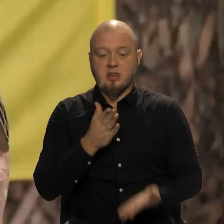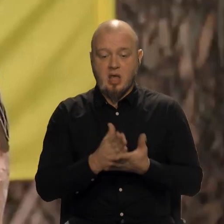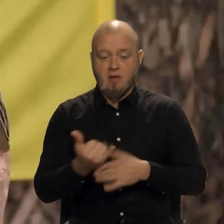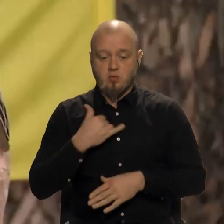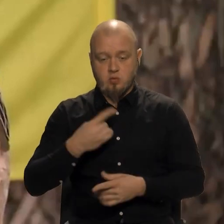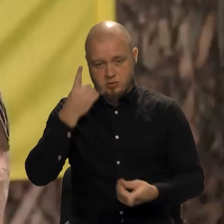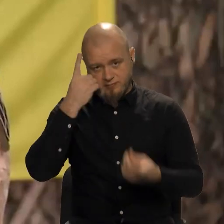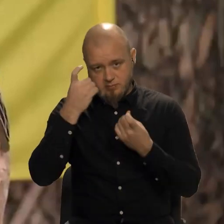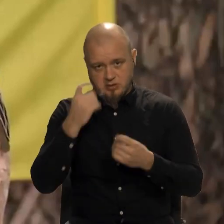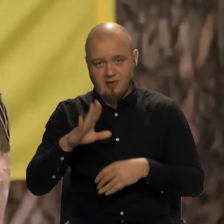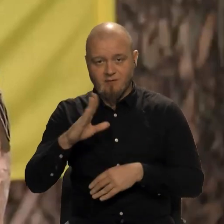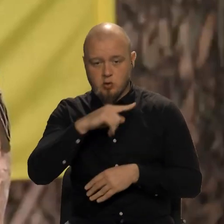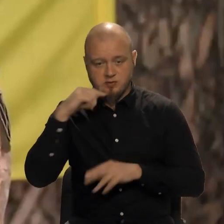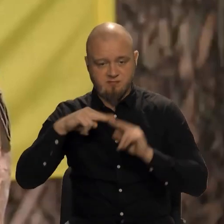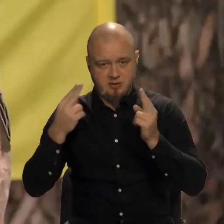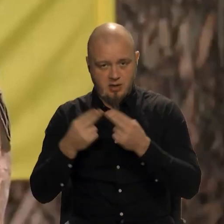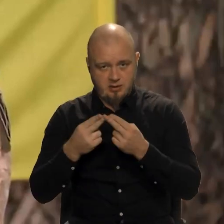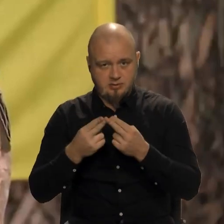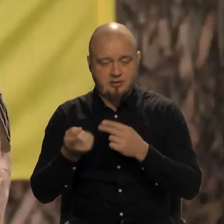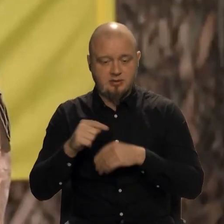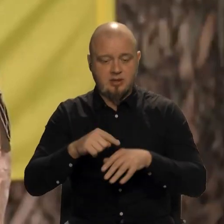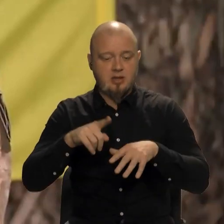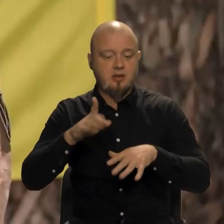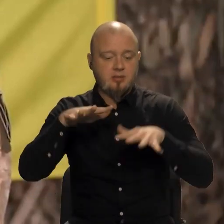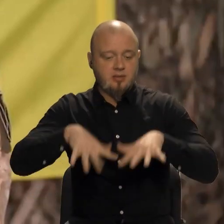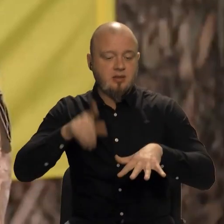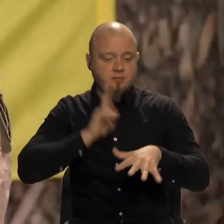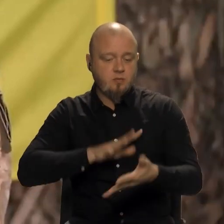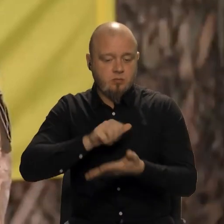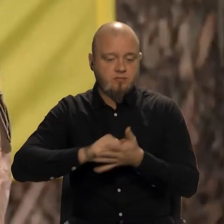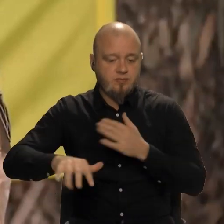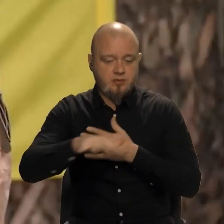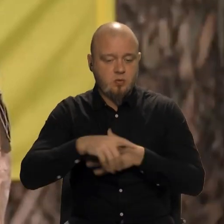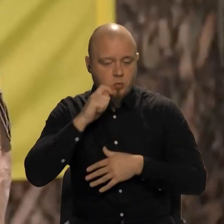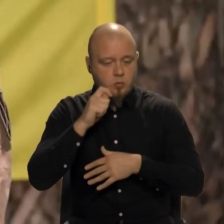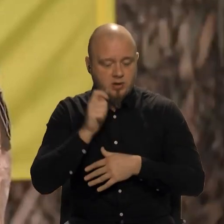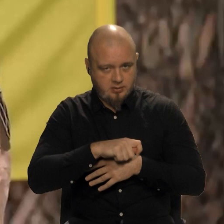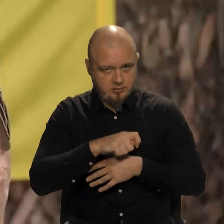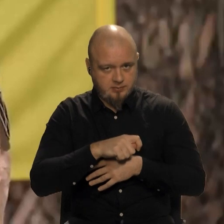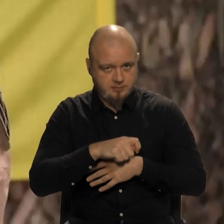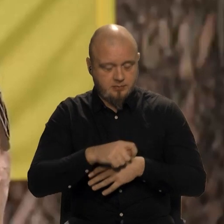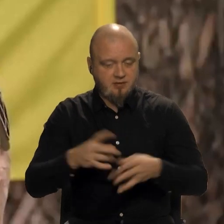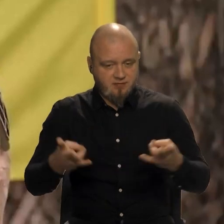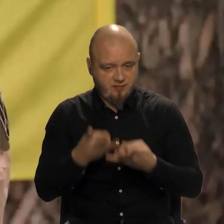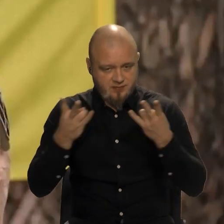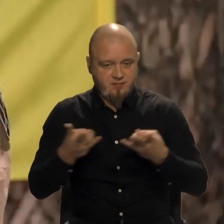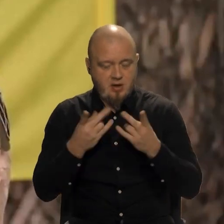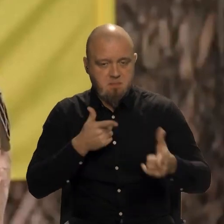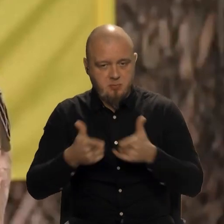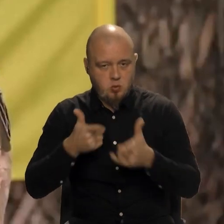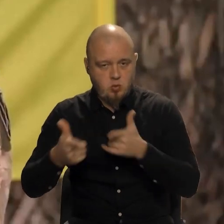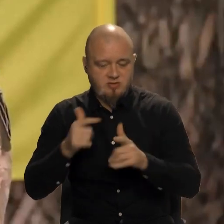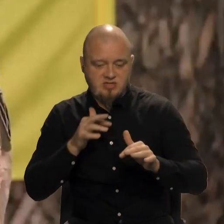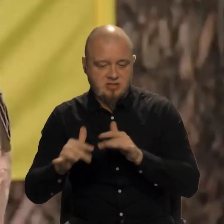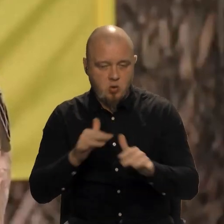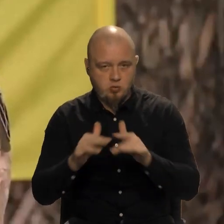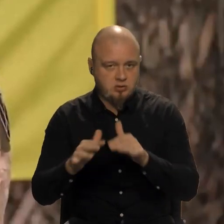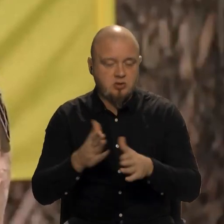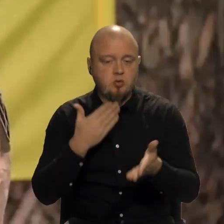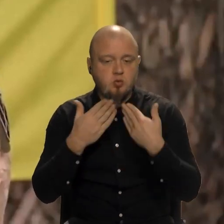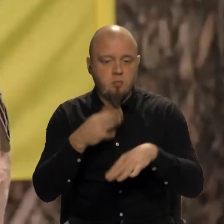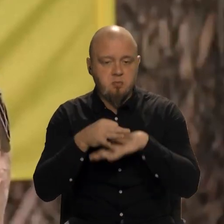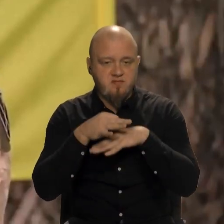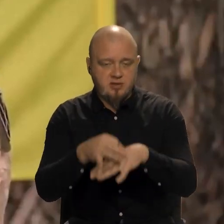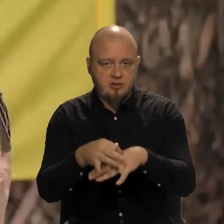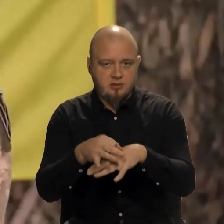інформацією, в Російській Федерації та на тимчасово окупованих територіях України тривають підготовчі заходи щодо